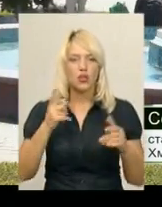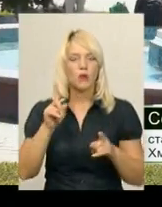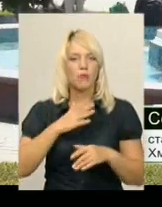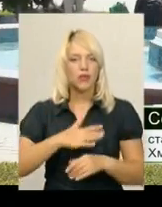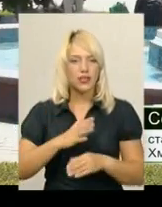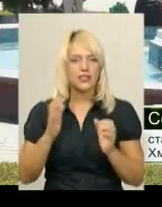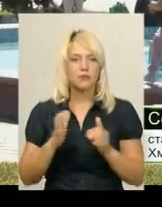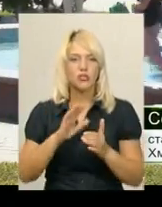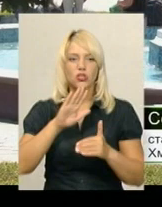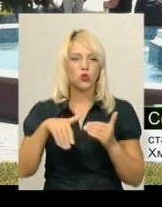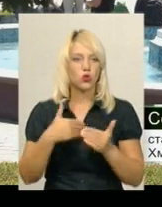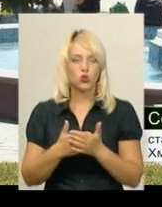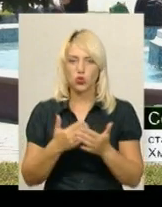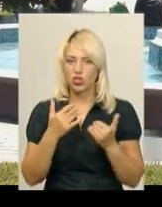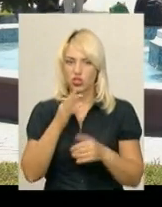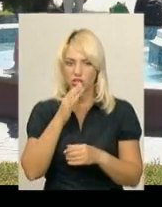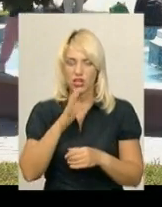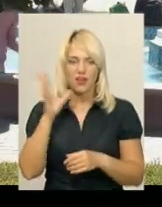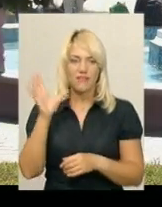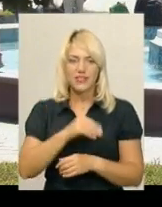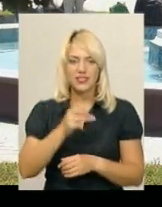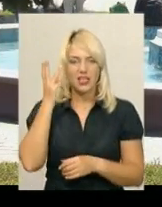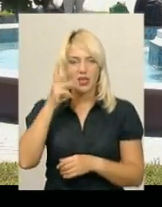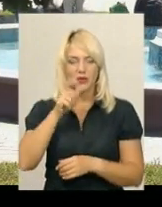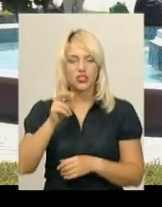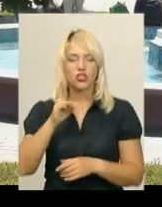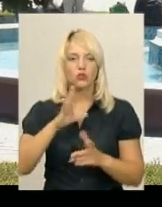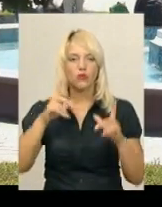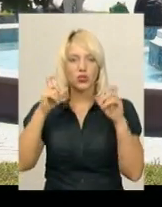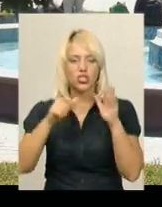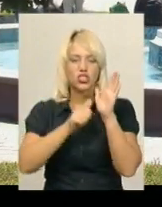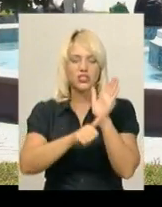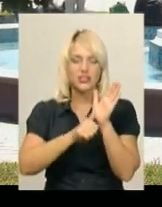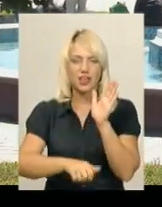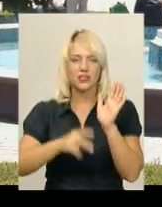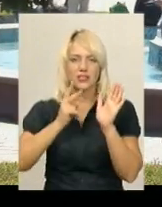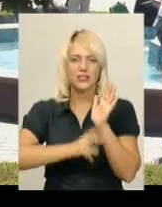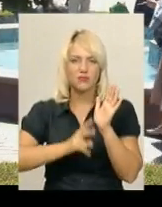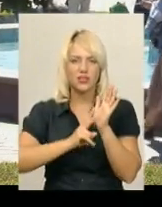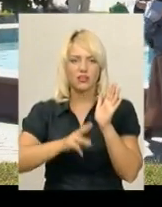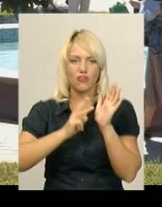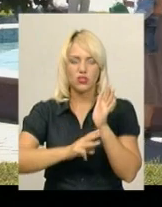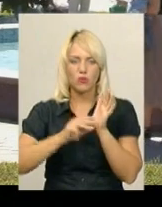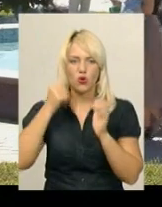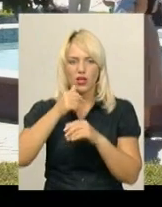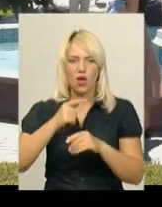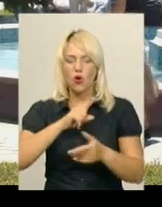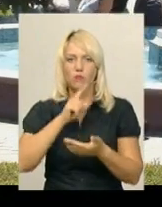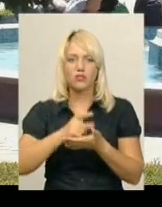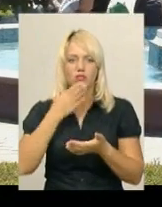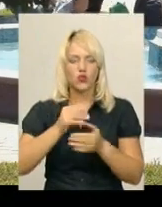І ось ці хмельничани, які мали свій фотоапарат в 60-х, 70-х, 80-х роках, обов'язково своїх дітей